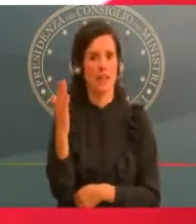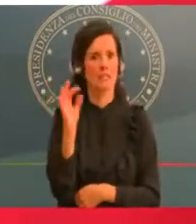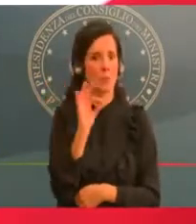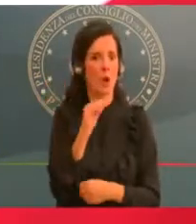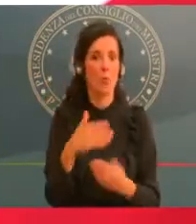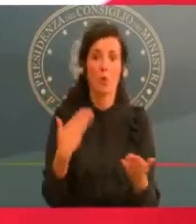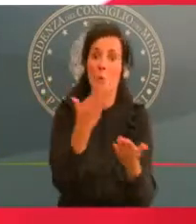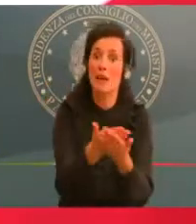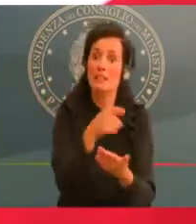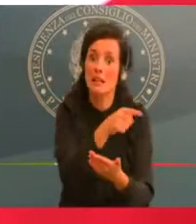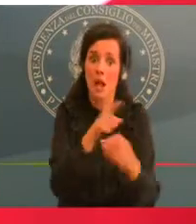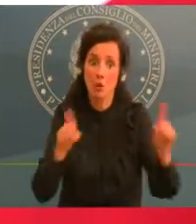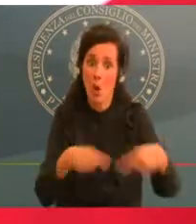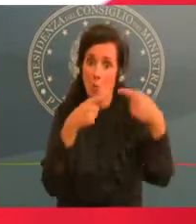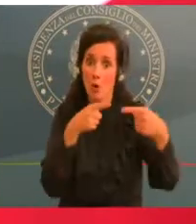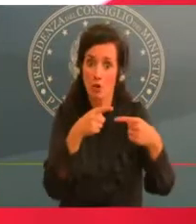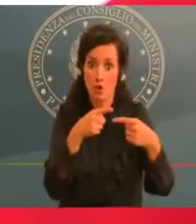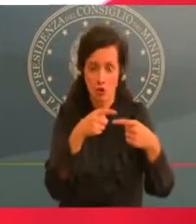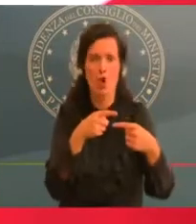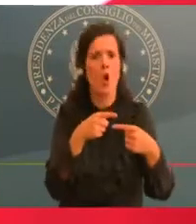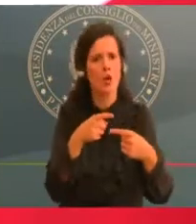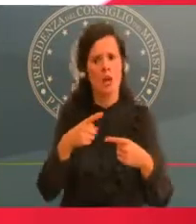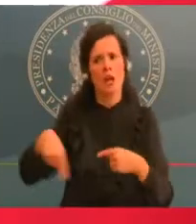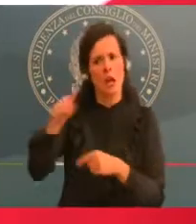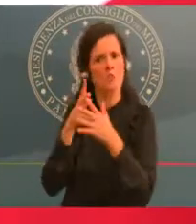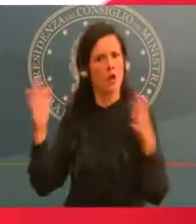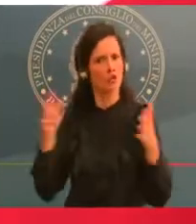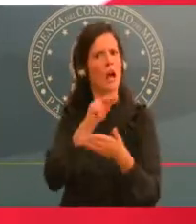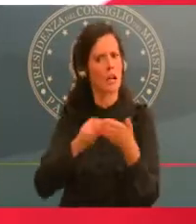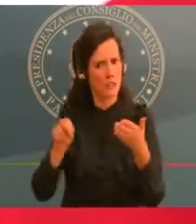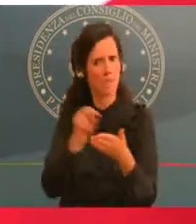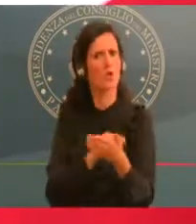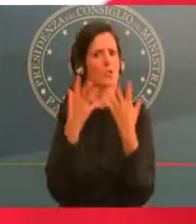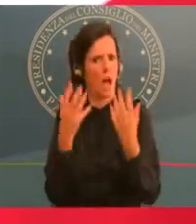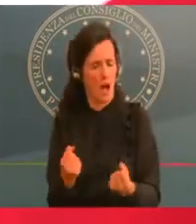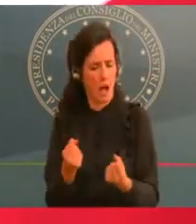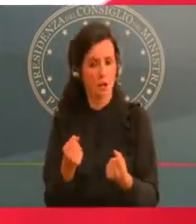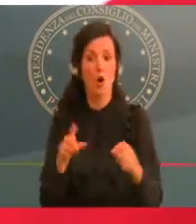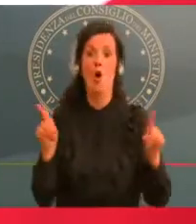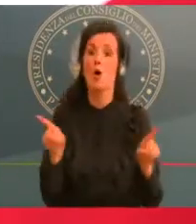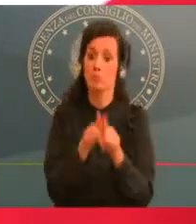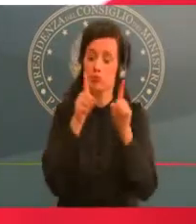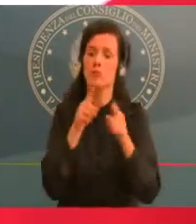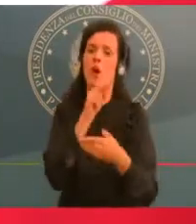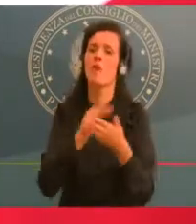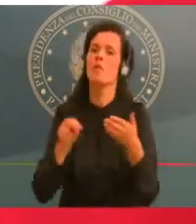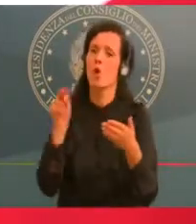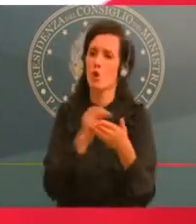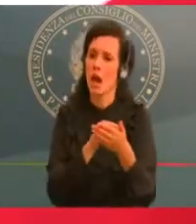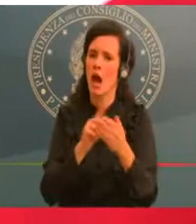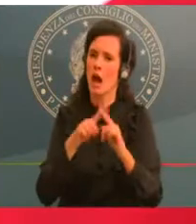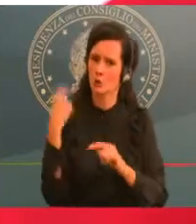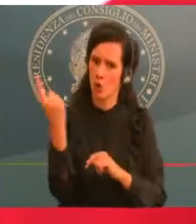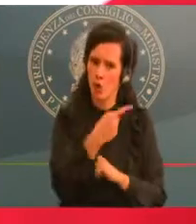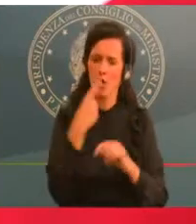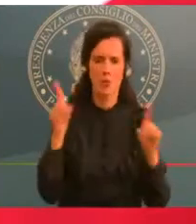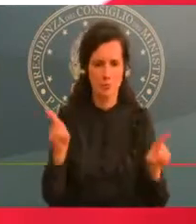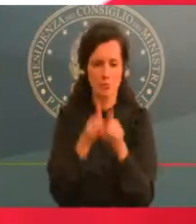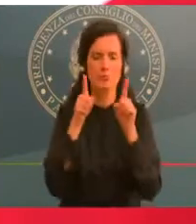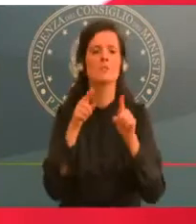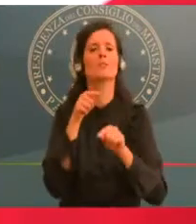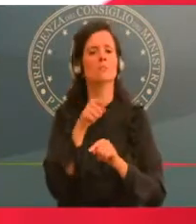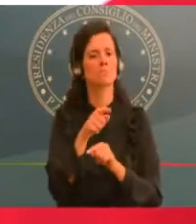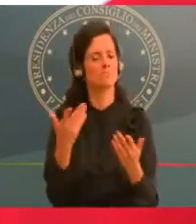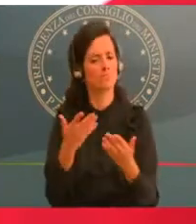pressoché all'unanimità una risoluzione presentata da un esponente della Lega questi sono dei